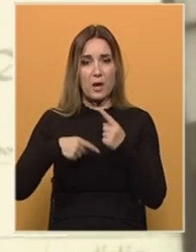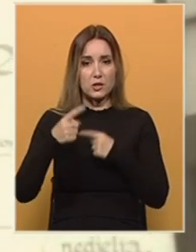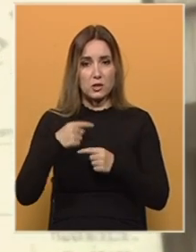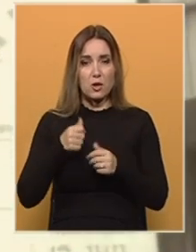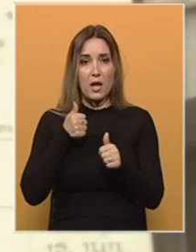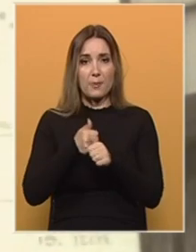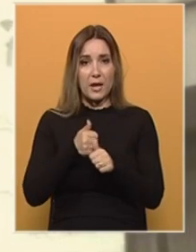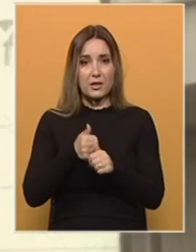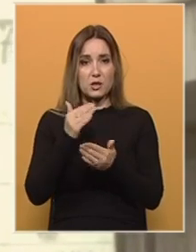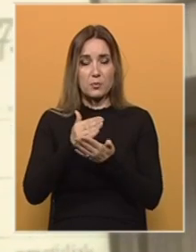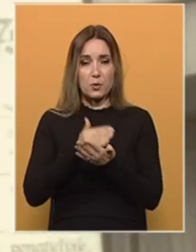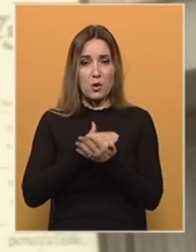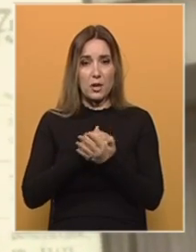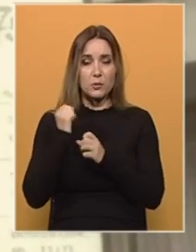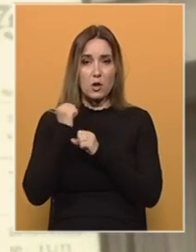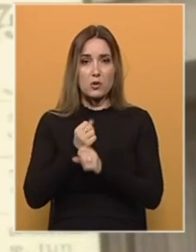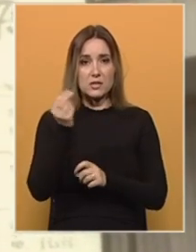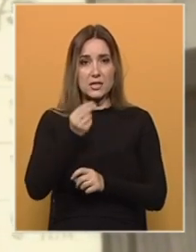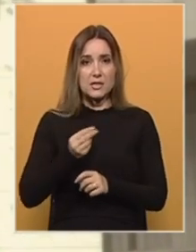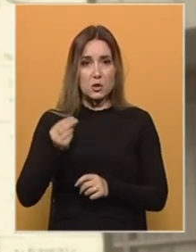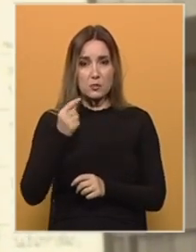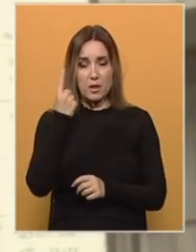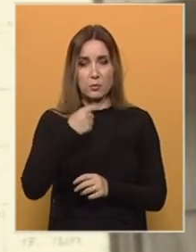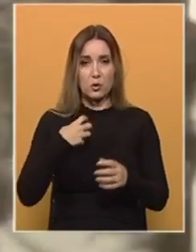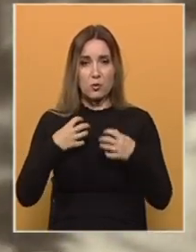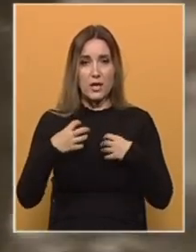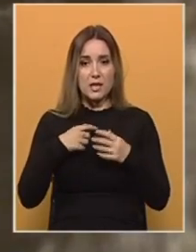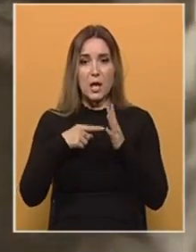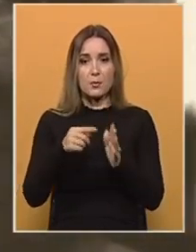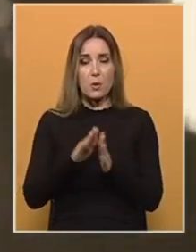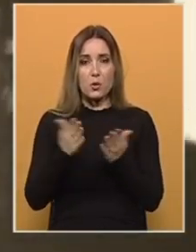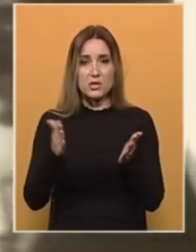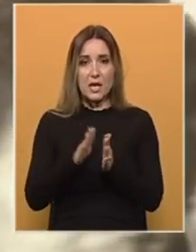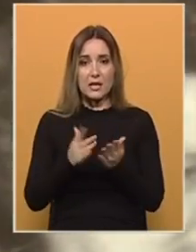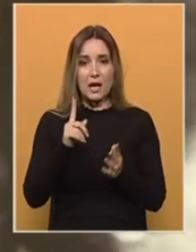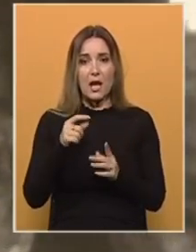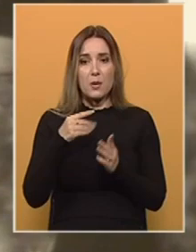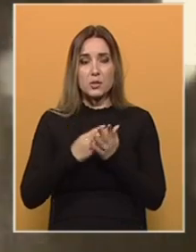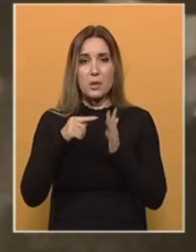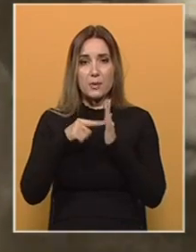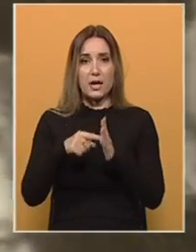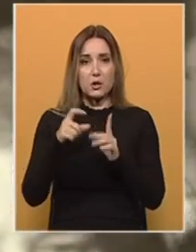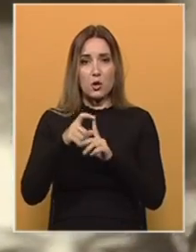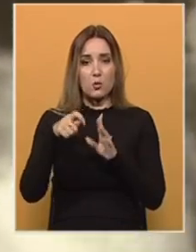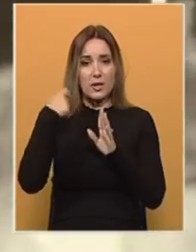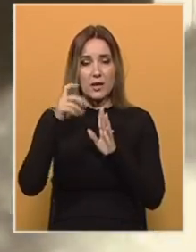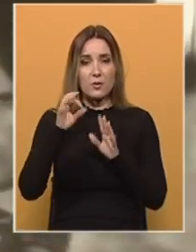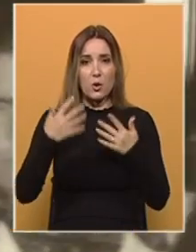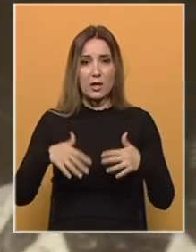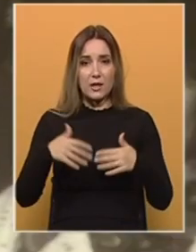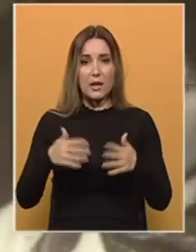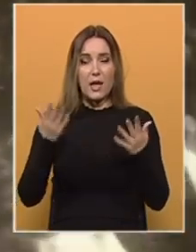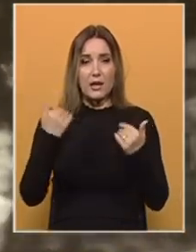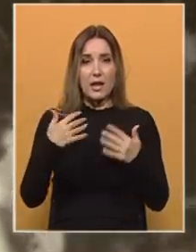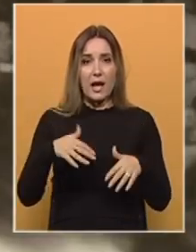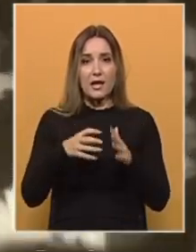Pratići program donosi izložbe portreta, glumaca, promocije knjiga, a bit će prikazani dokumentarni film o igrama. Neka igre